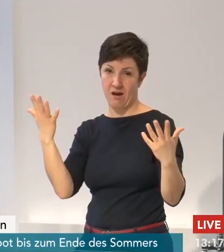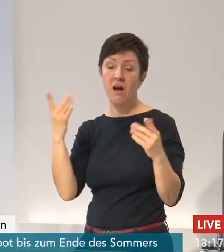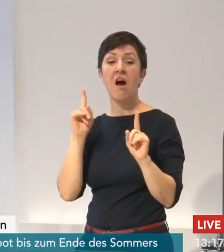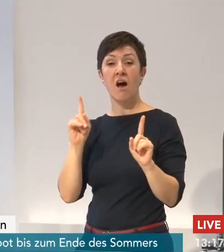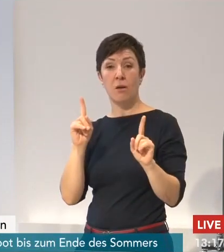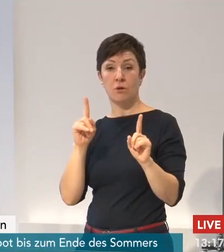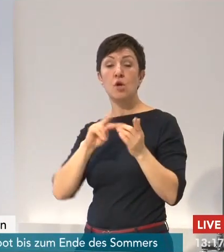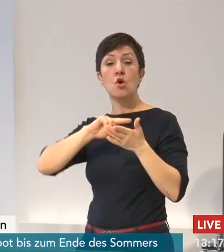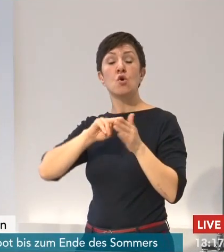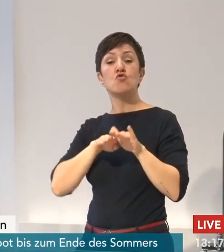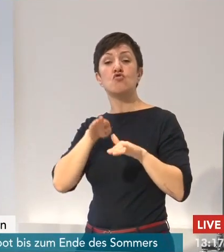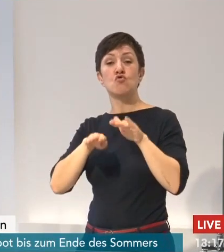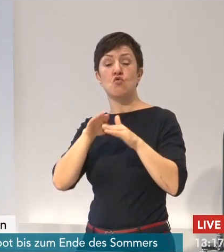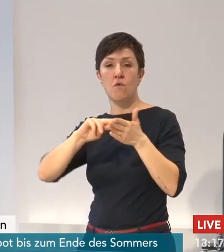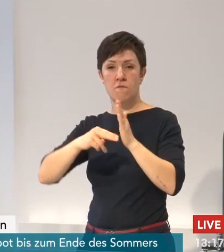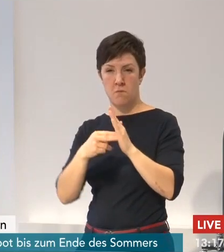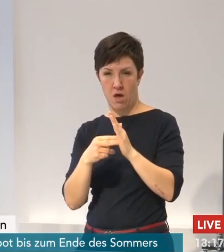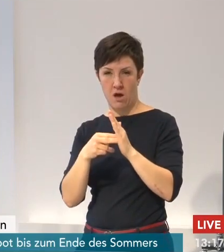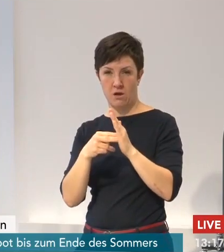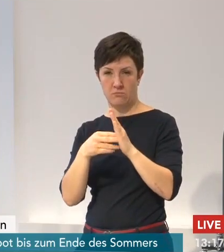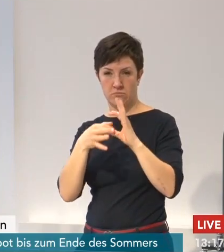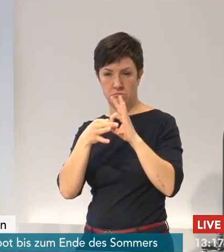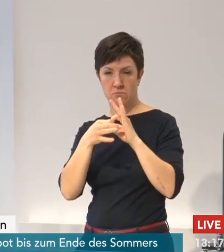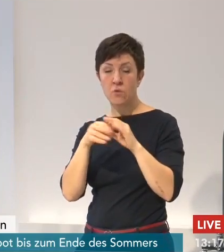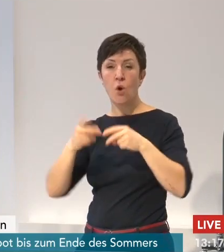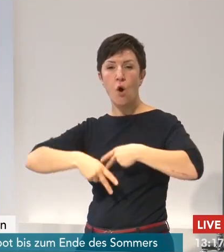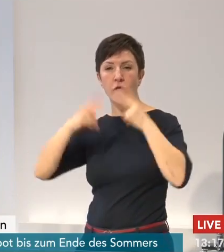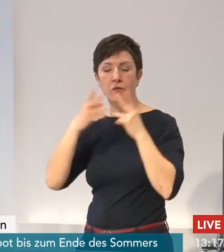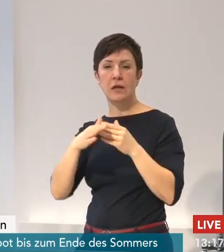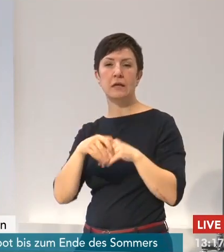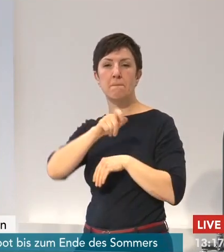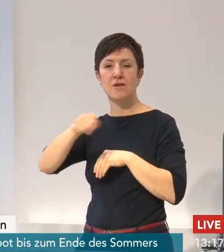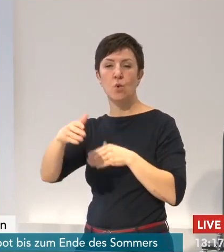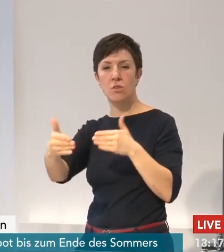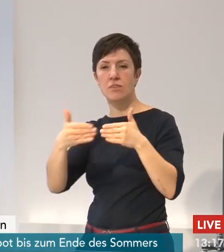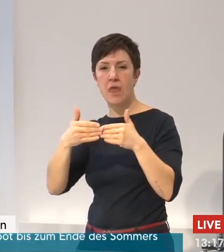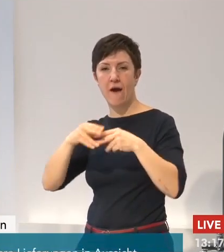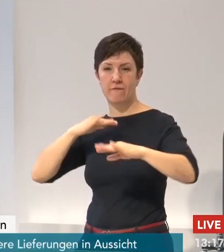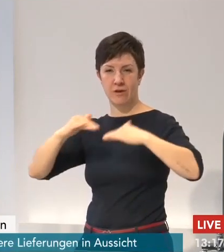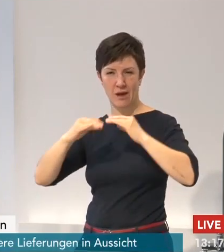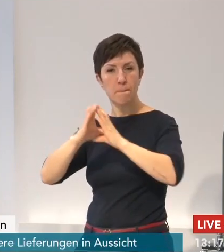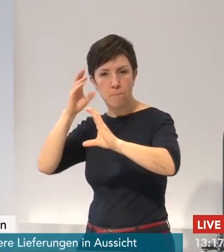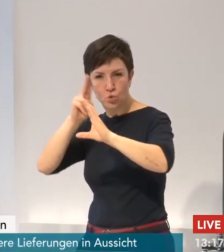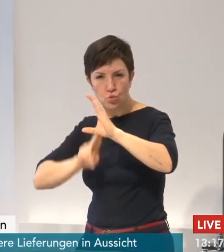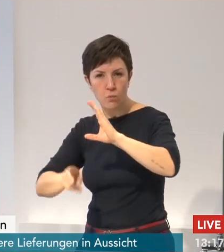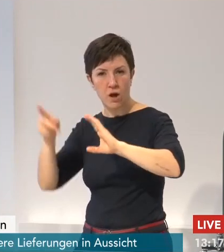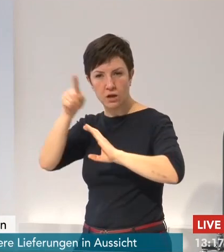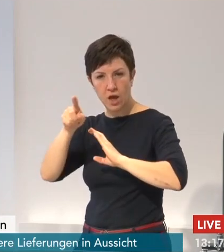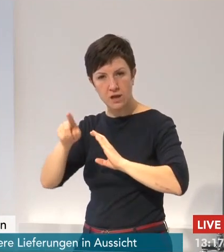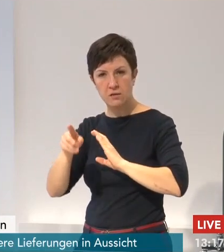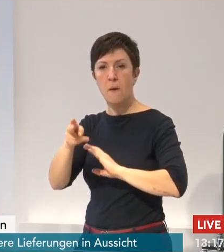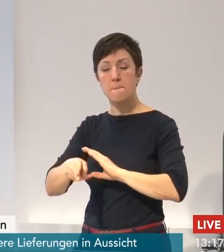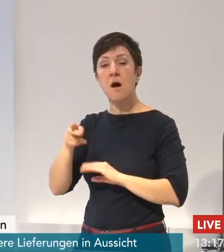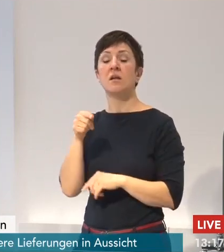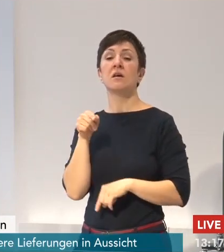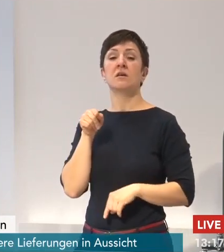den öffentlichen Personennahverkehr oder aber den Einzelhandel, wie in dem Beschluss der MPK vom 19.01. noch mal sehr klar die Pflicht